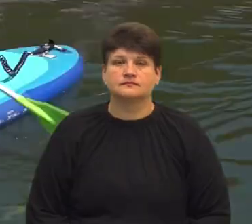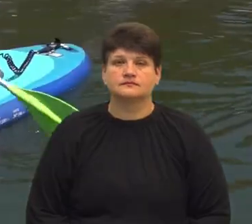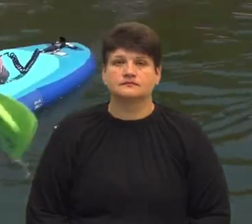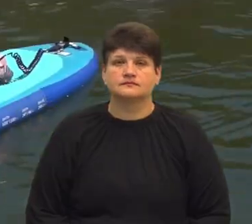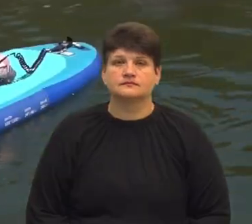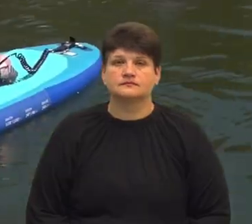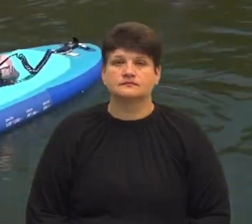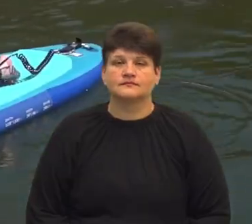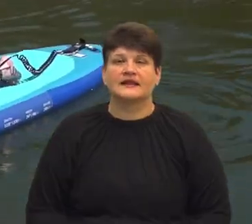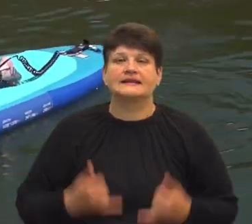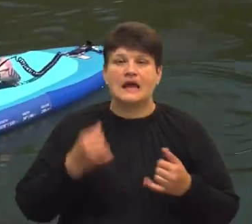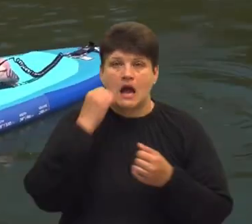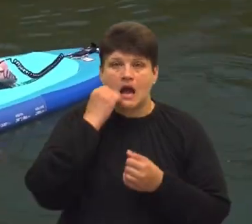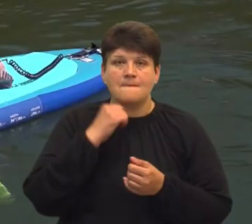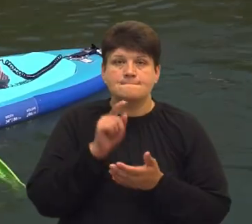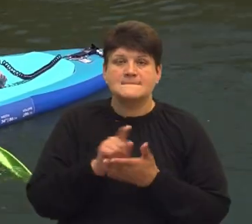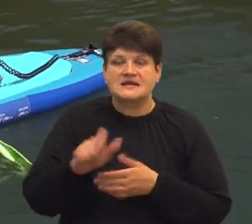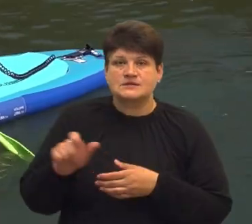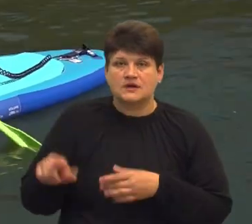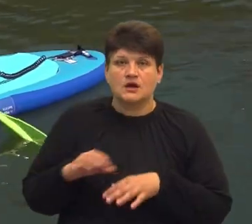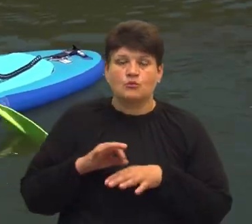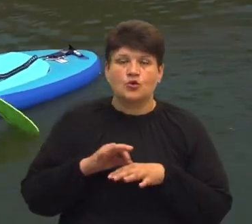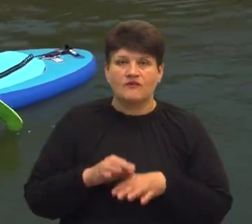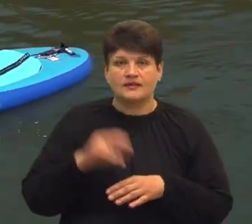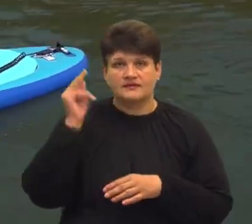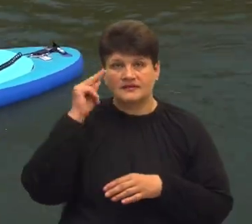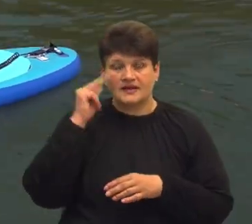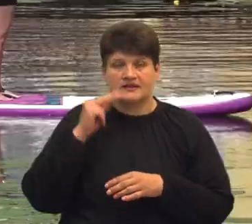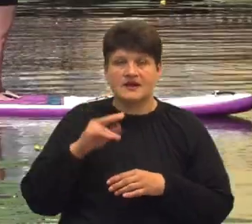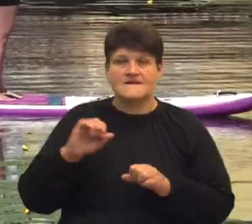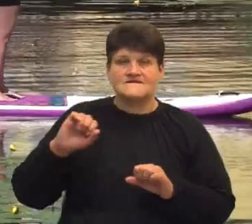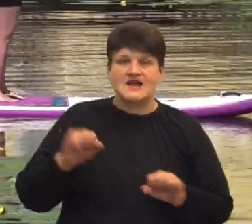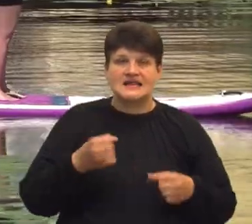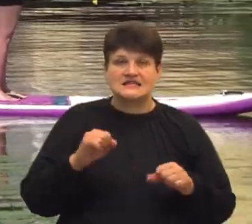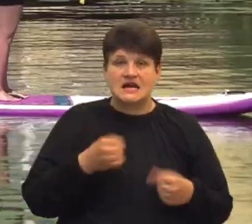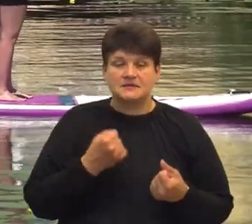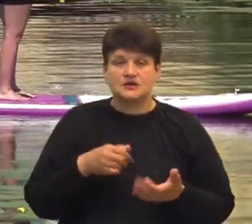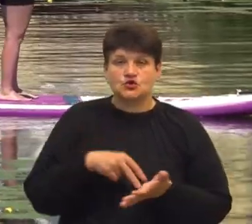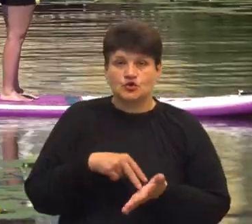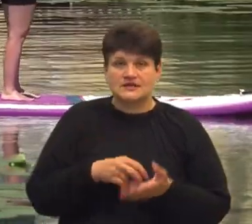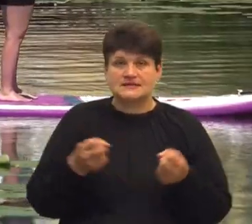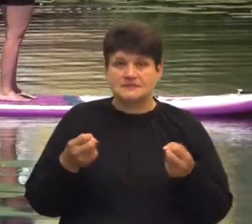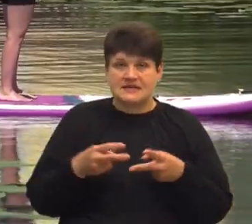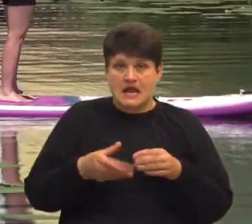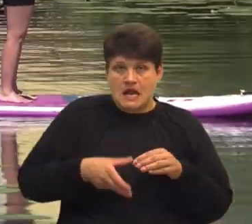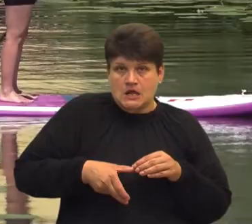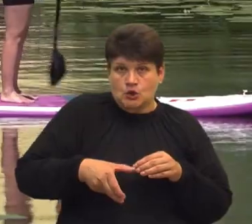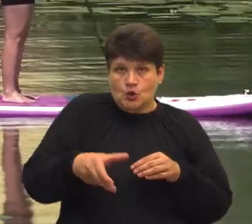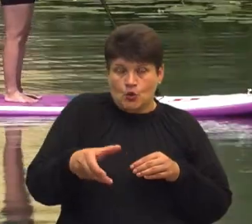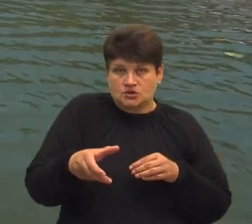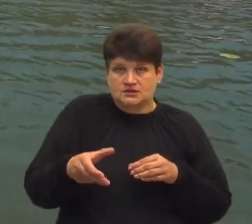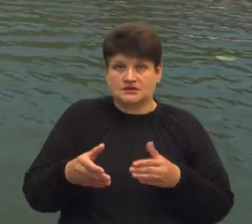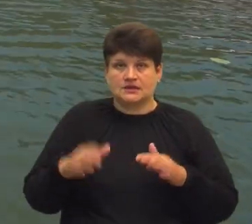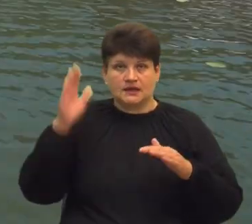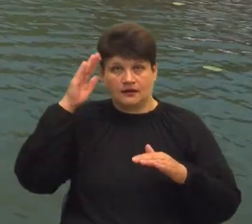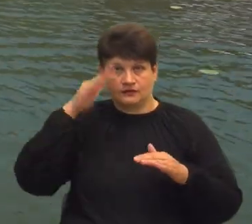Для пенсіонерів провели заняття із абсерфінгу. Це від спорту, під час якого людина, стоючи на спеціальній дошці, катається по воді за допомогою